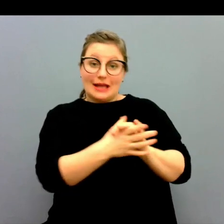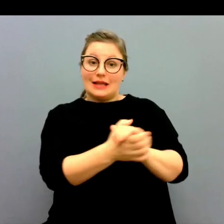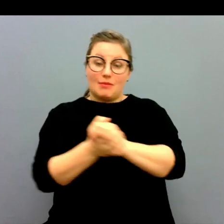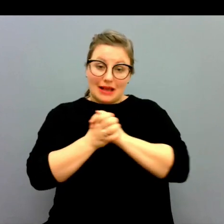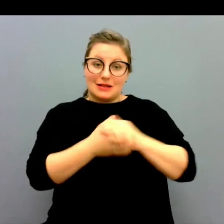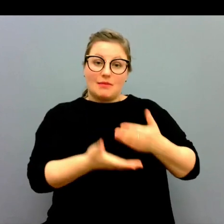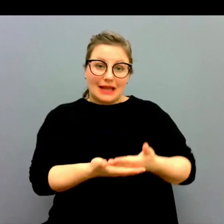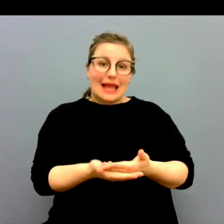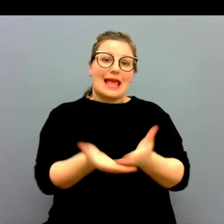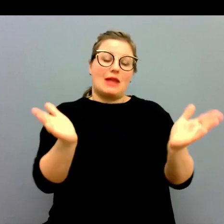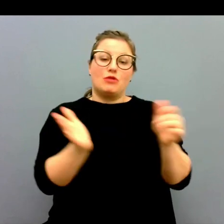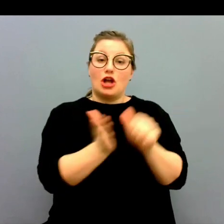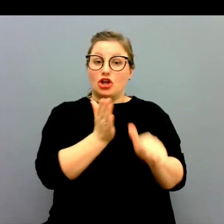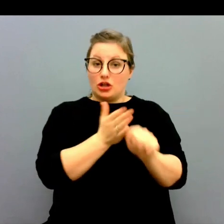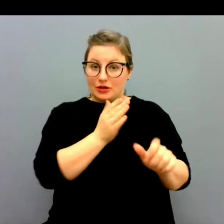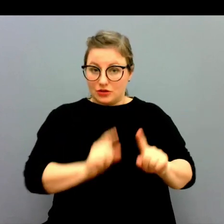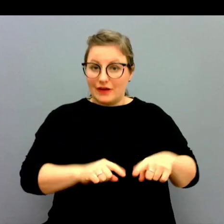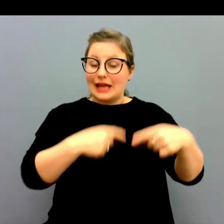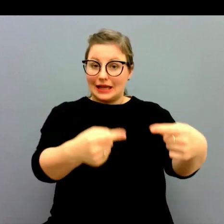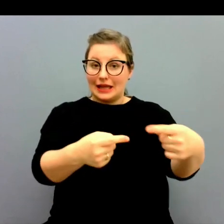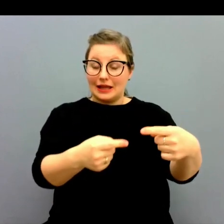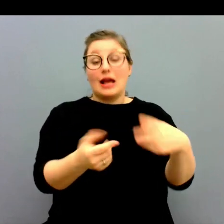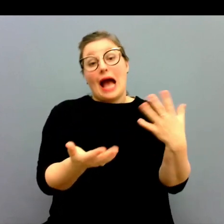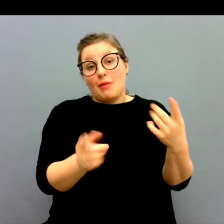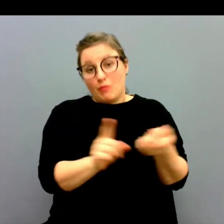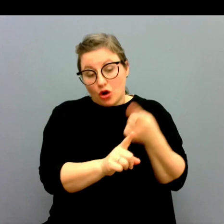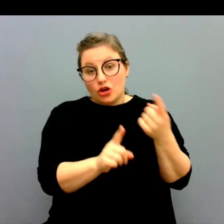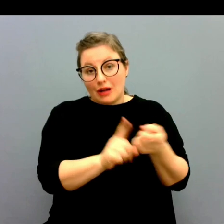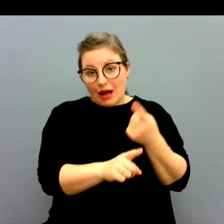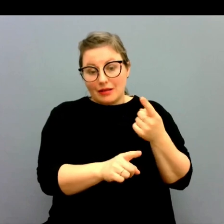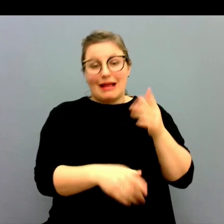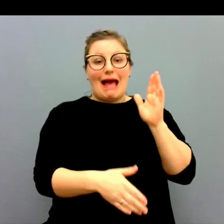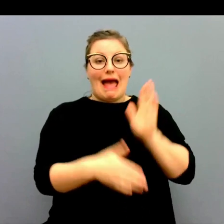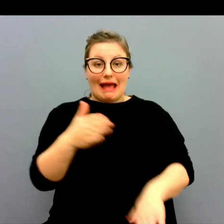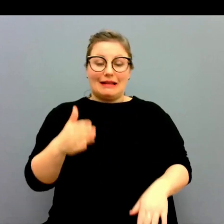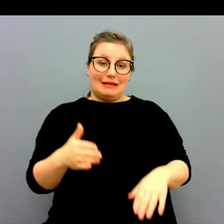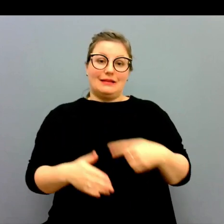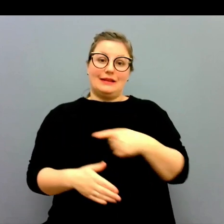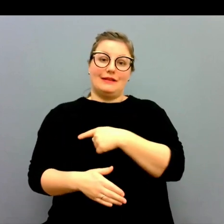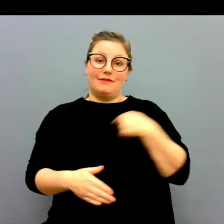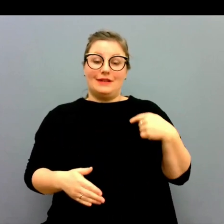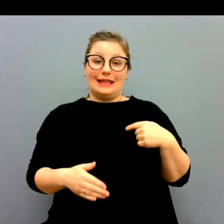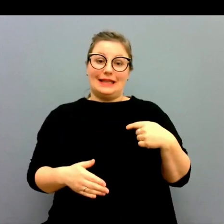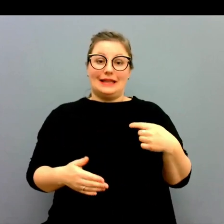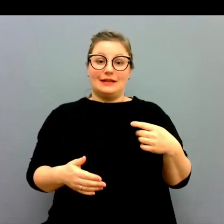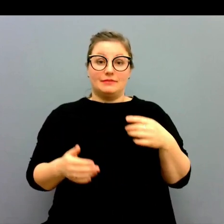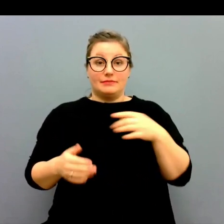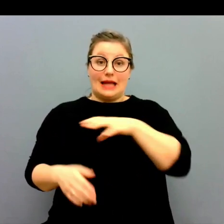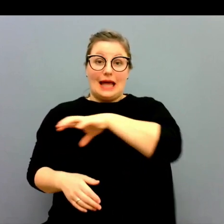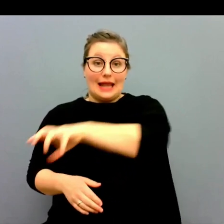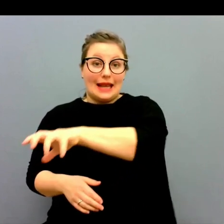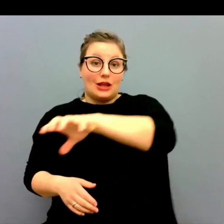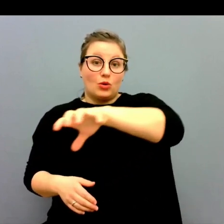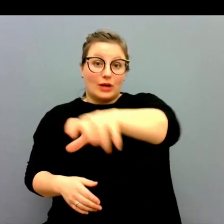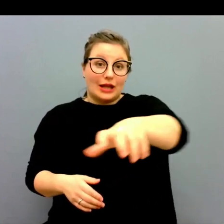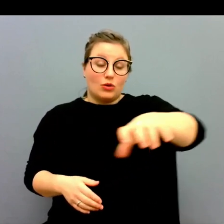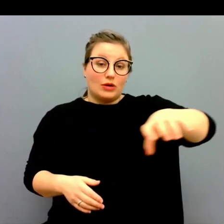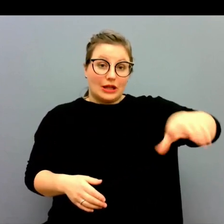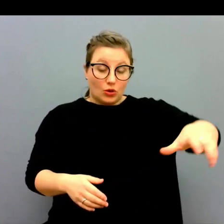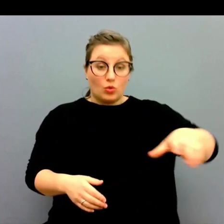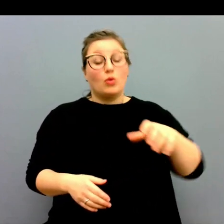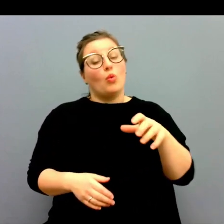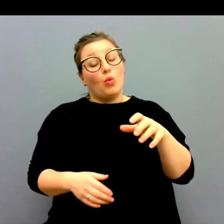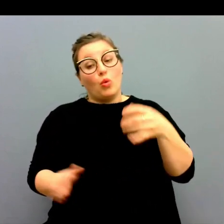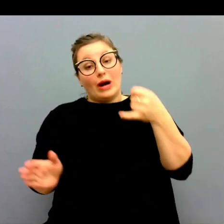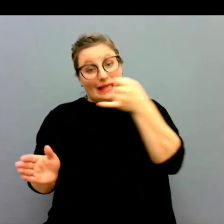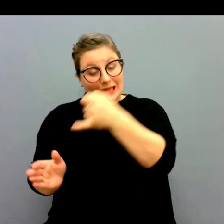erbjuda yrkesutveckling. Det är en början. Istället för att vi sitter väldigt regionalt. Och